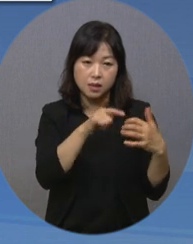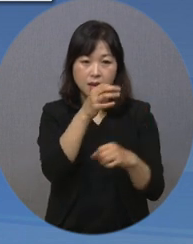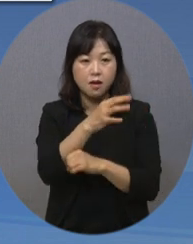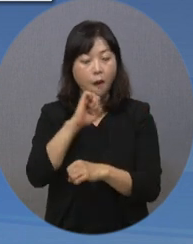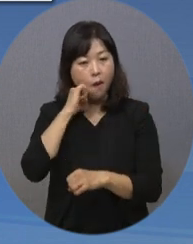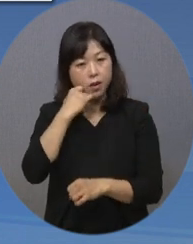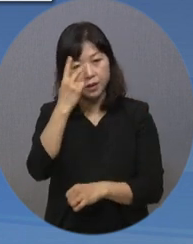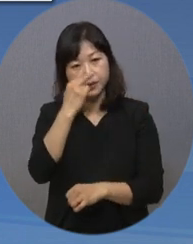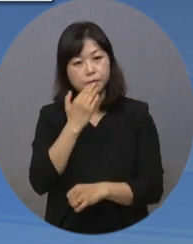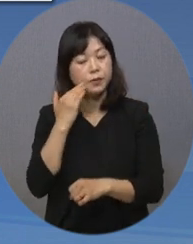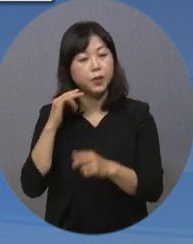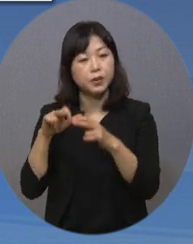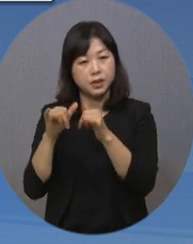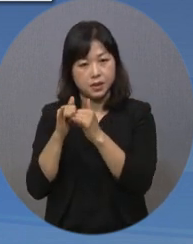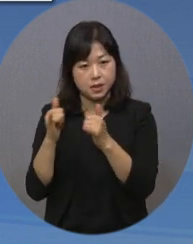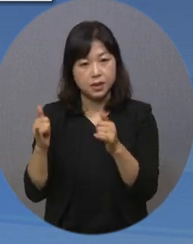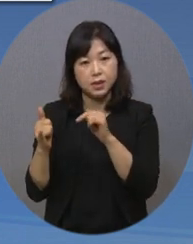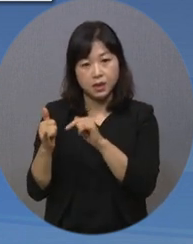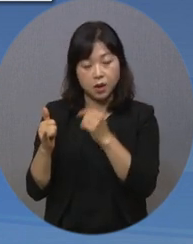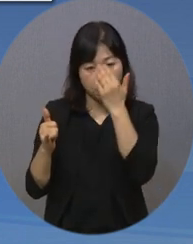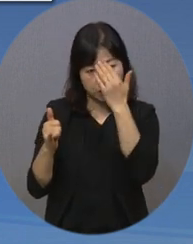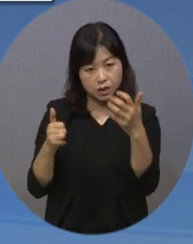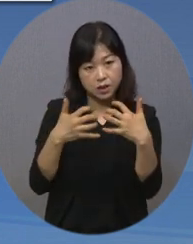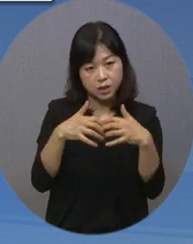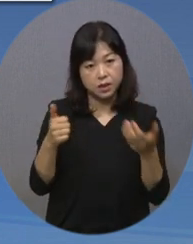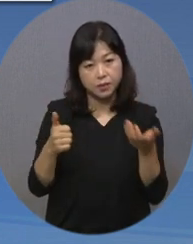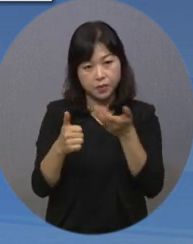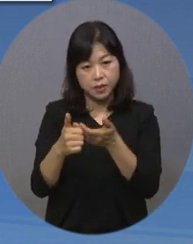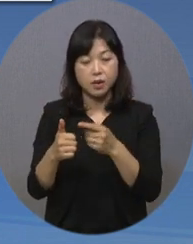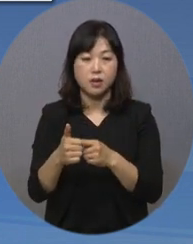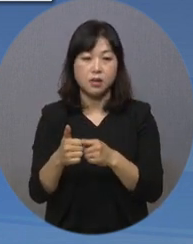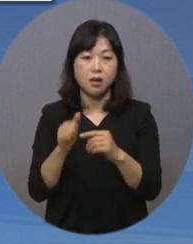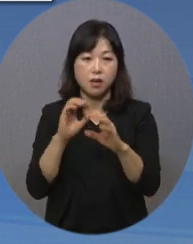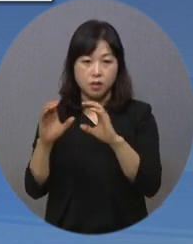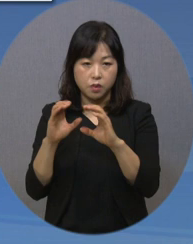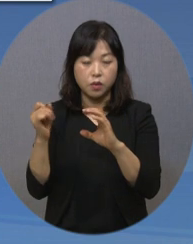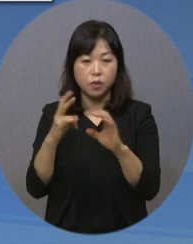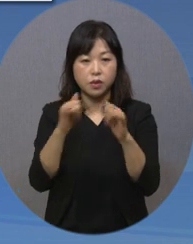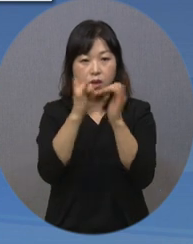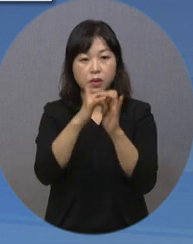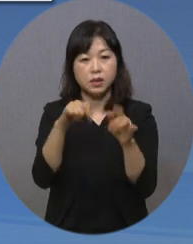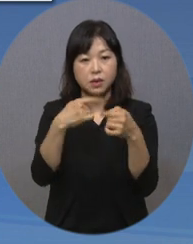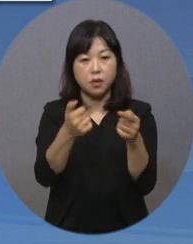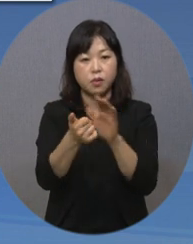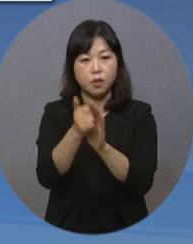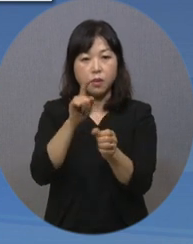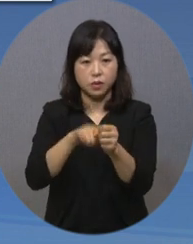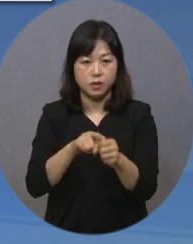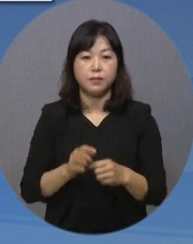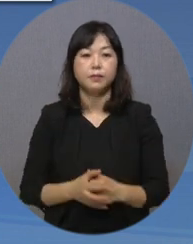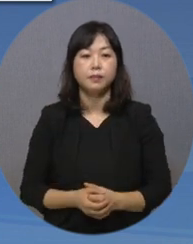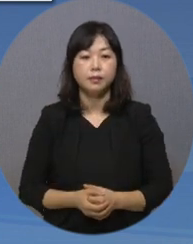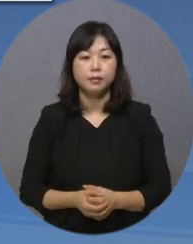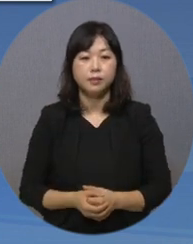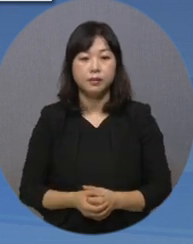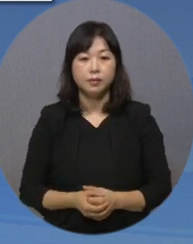시청각장애인에게 무상으로 기기를 제공해 의사소통과 사회참여 등을 돕기 위해 마련됐습니다.